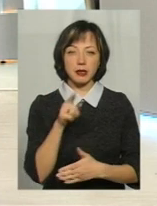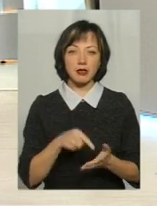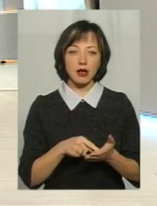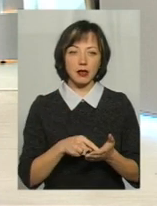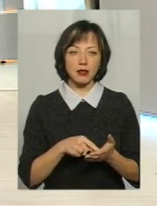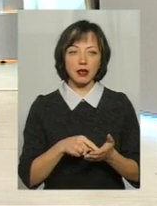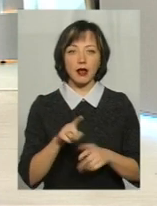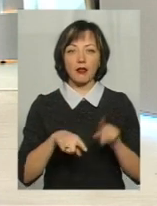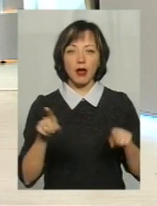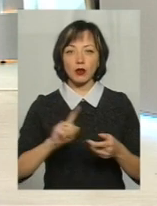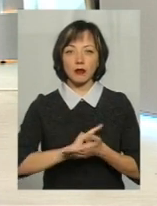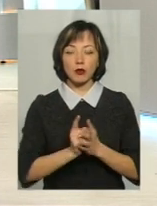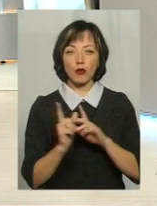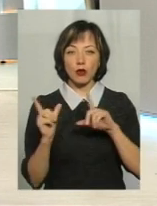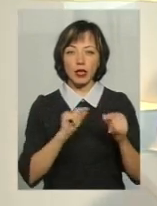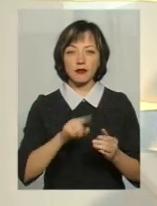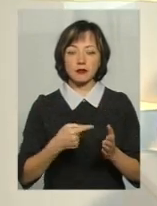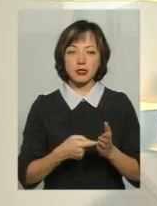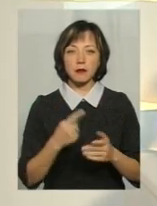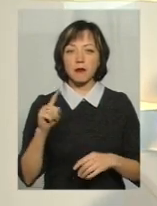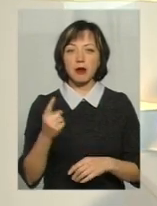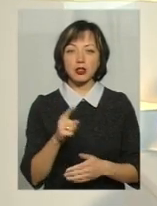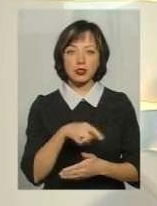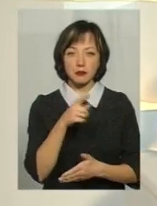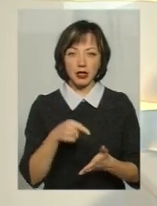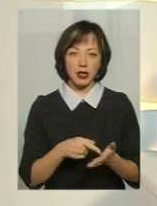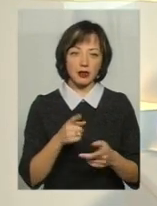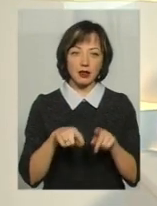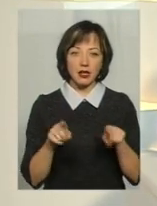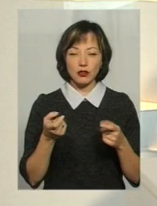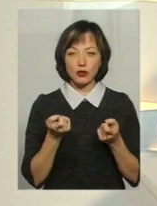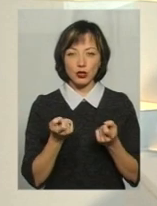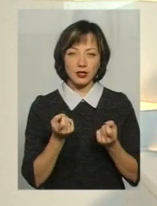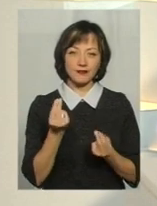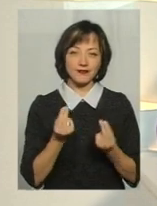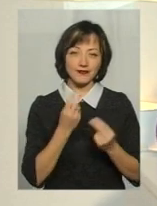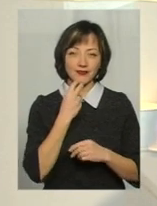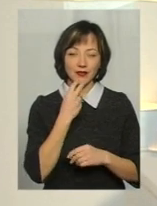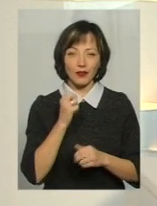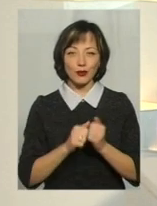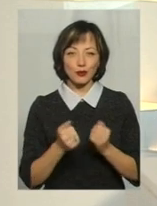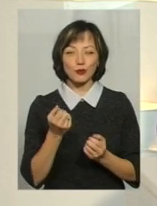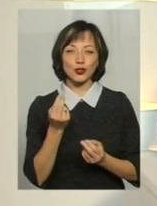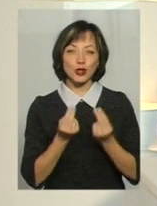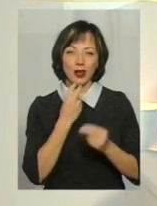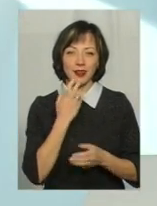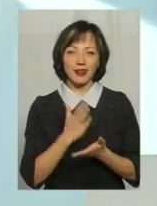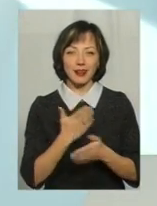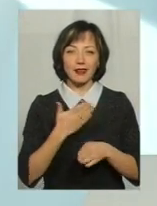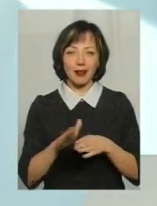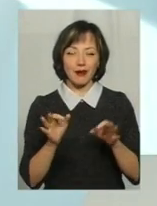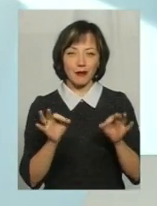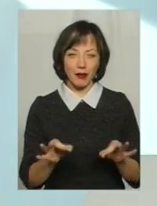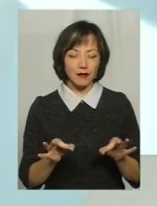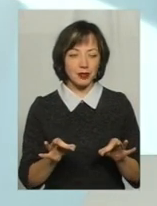терміново поїхав з міста. Перше запитання, воно дещо таке жартівливе, але знаєте, в кожному жарті є своя доля, можливо,